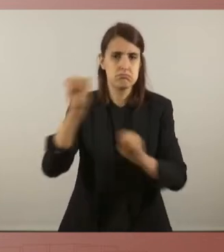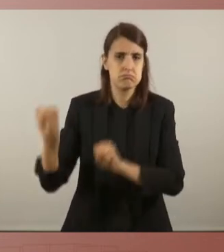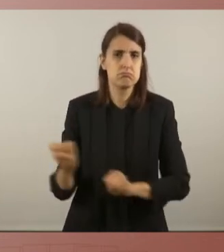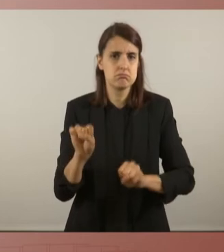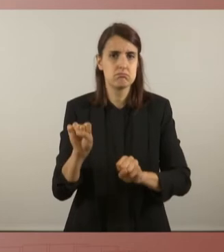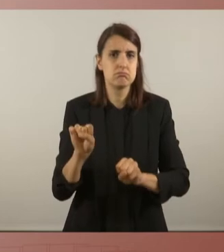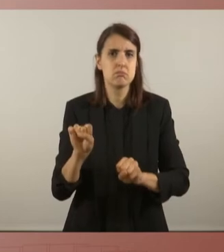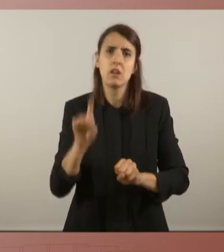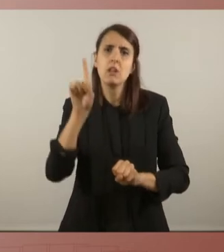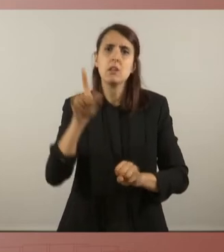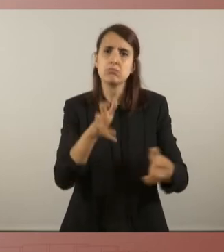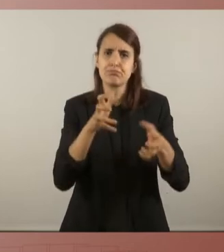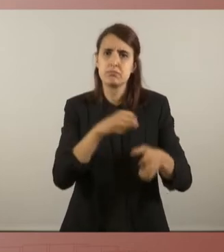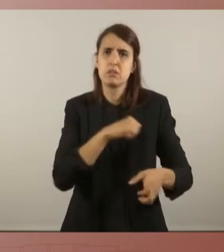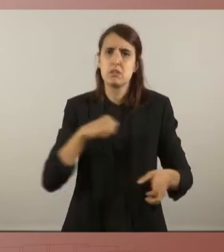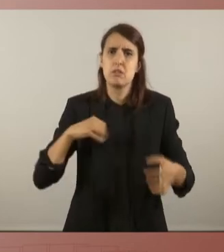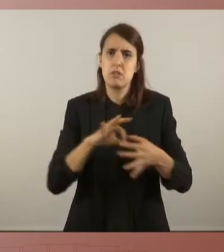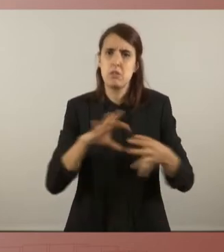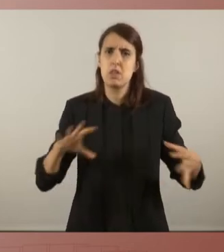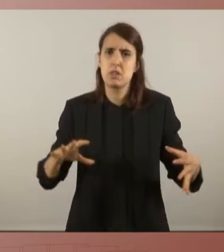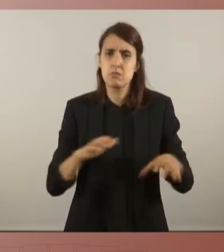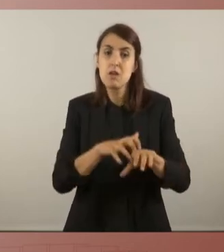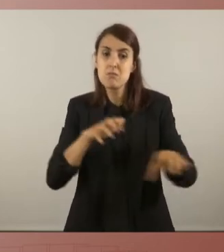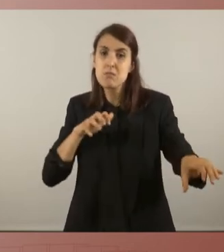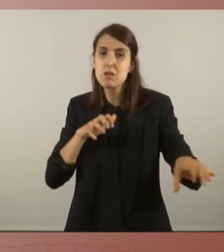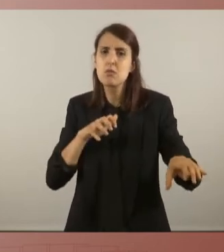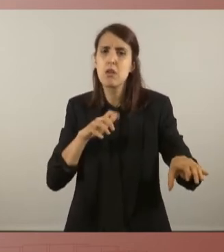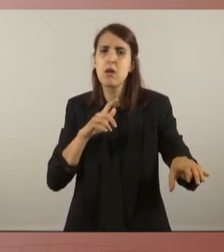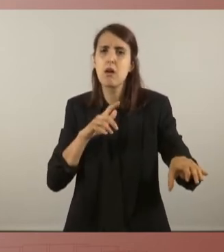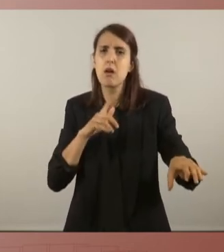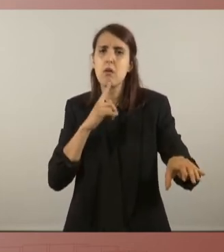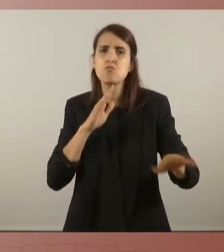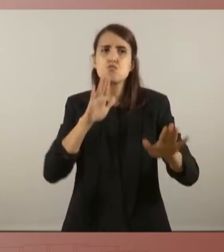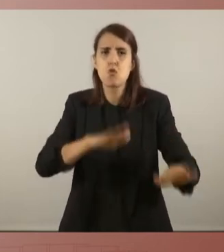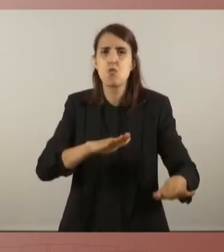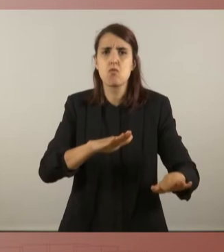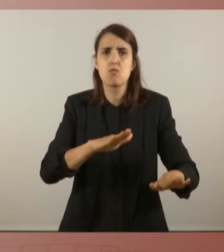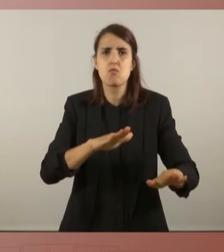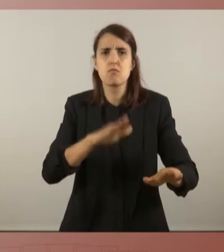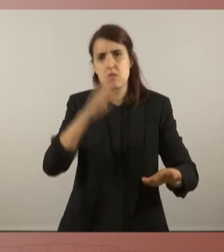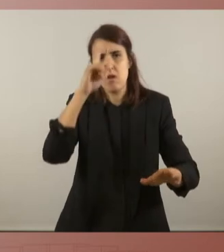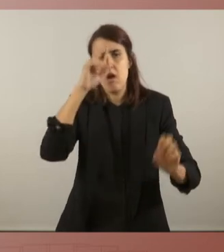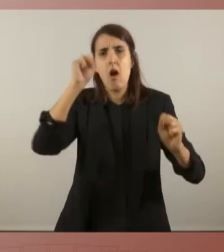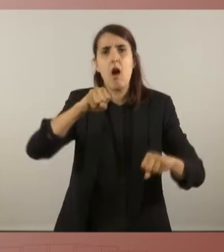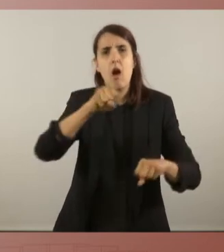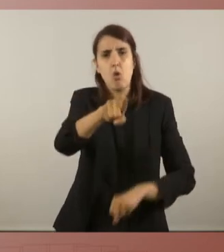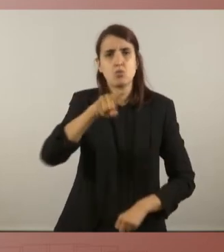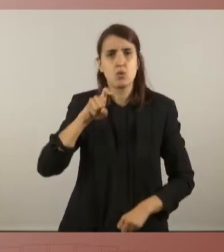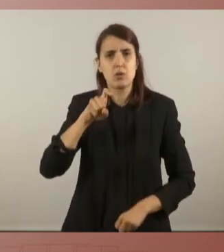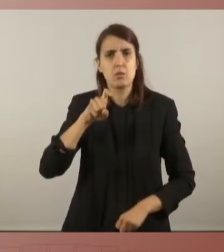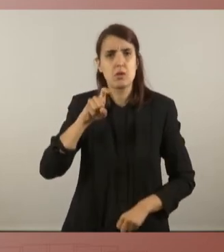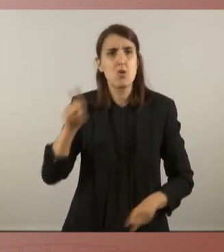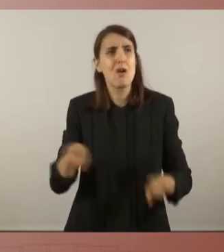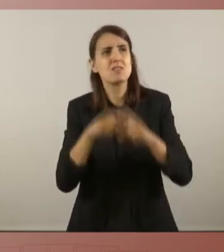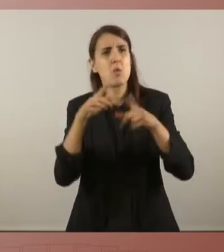independentista, amb majories que avalen l'exercici de l'autodeterminació malgrat l'oposició de l